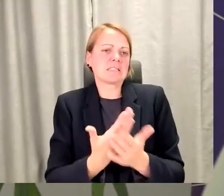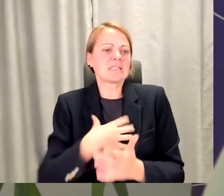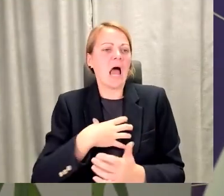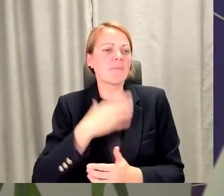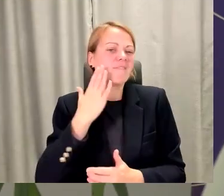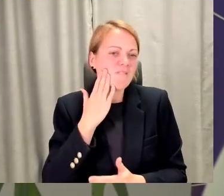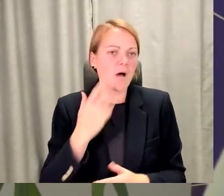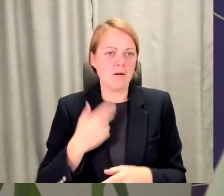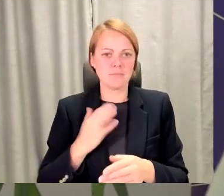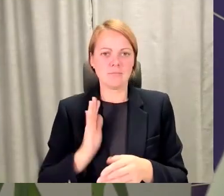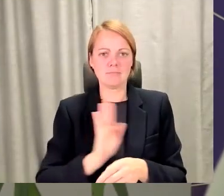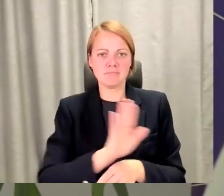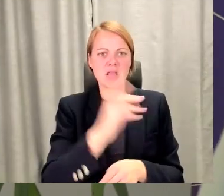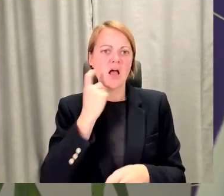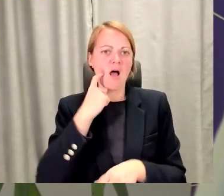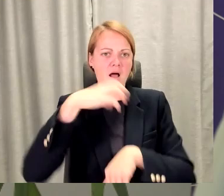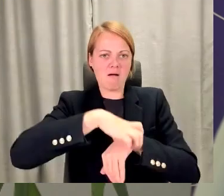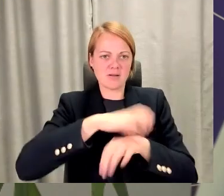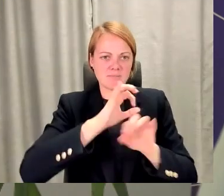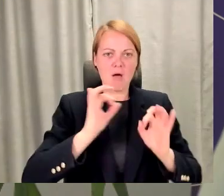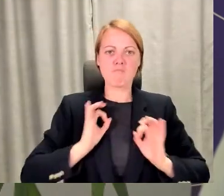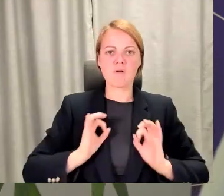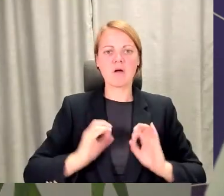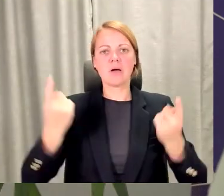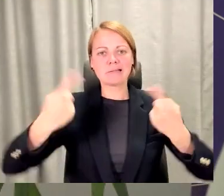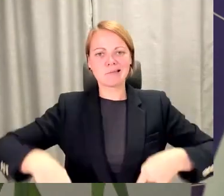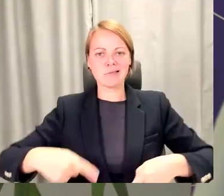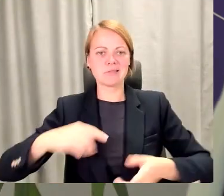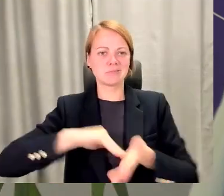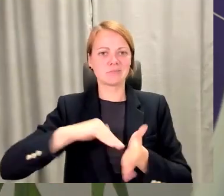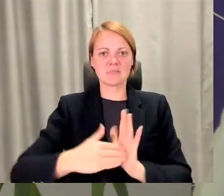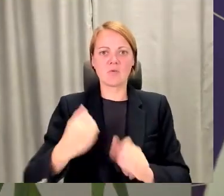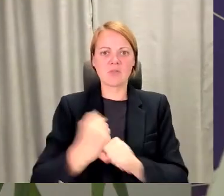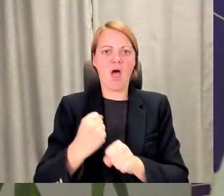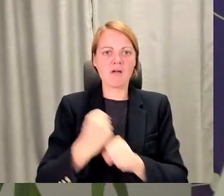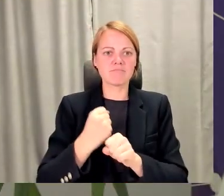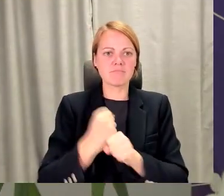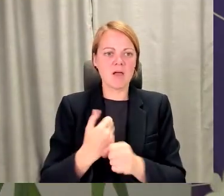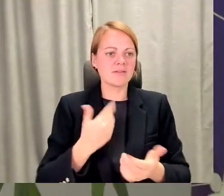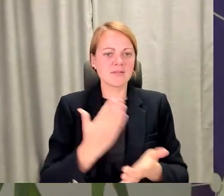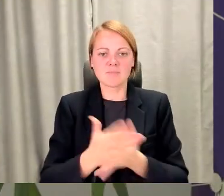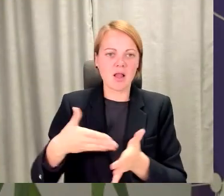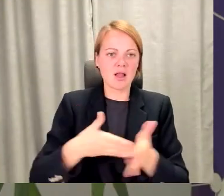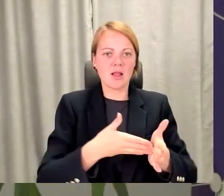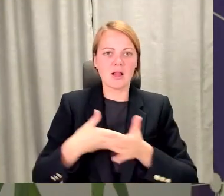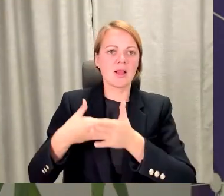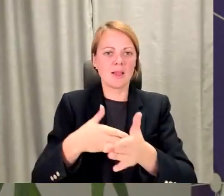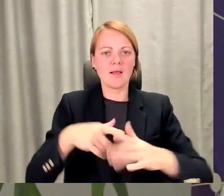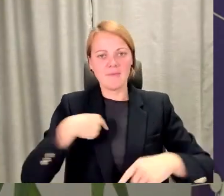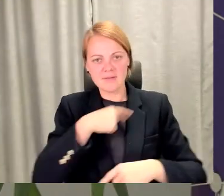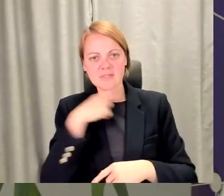profesionāla palīdzība. Man ir krīze darbā. Šobrīd es esmu kaut kur iestrēdzi, vai es gribu mainīt, vai es esmu bezdarbnieks,